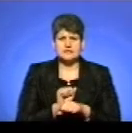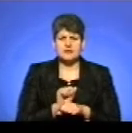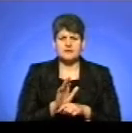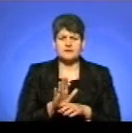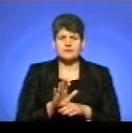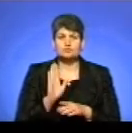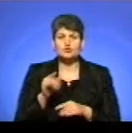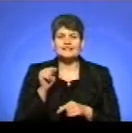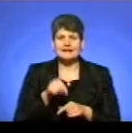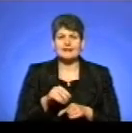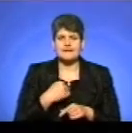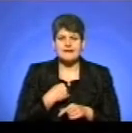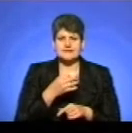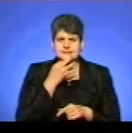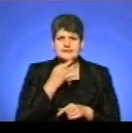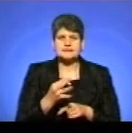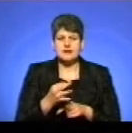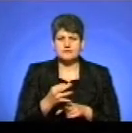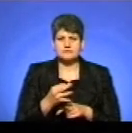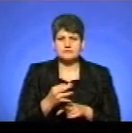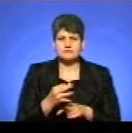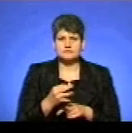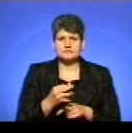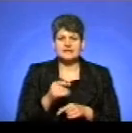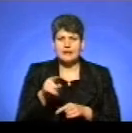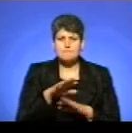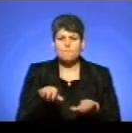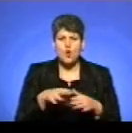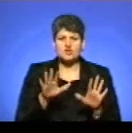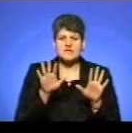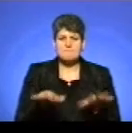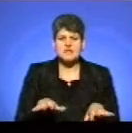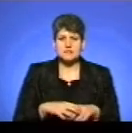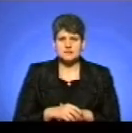Буде так, як я сказав! Ні жіла! Тут порожнє місце. Ви чекаєте.